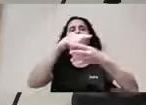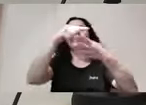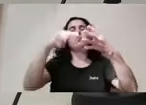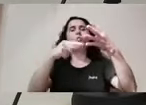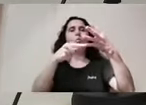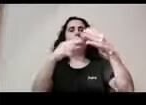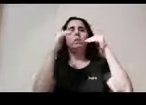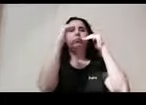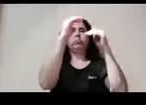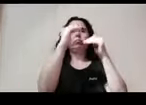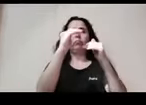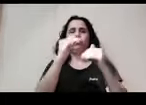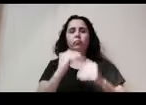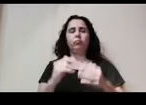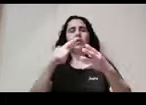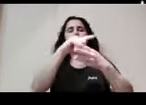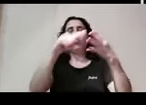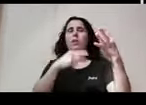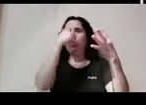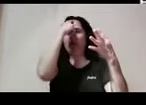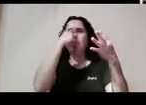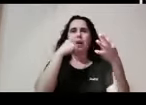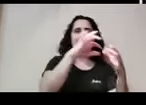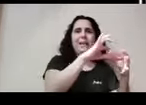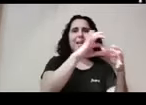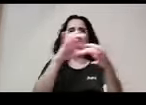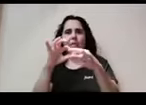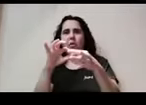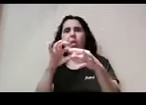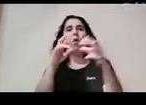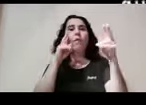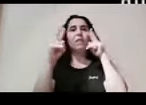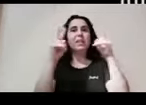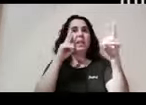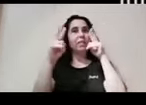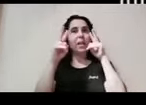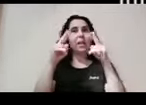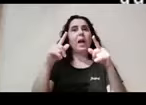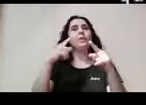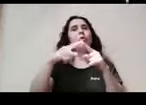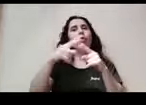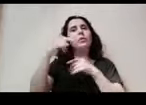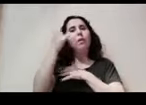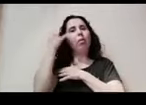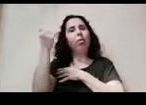quatre escenes que visibilixen, com vos dic,